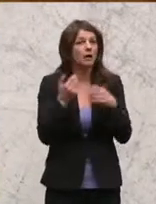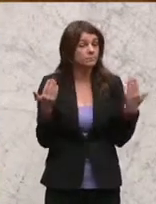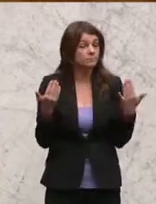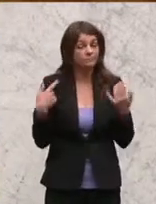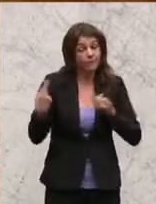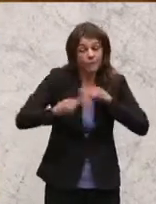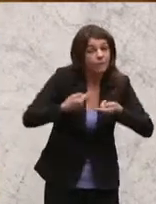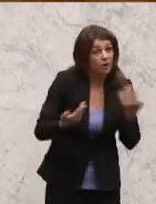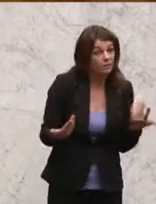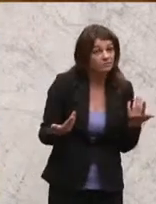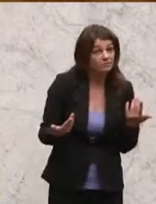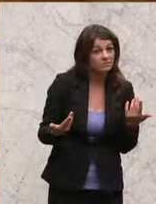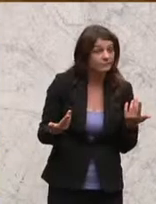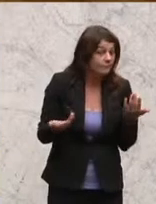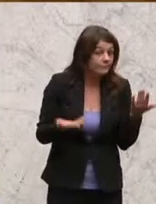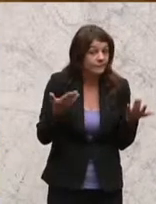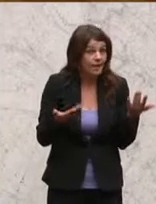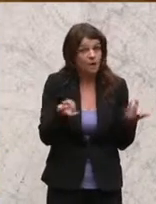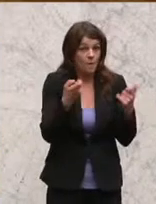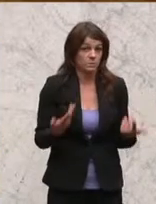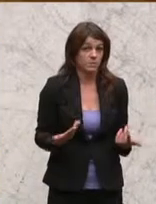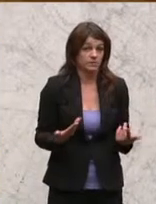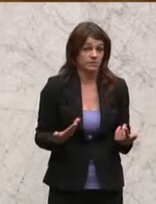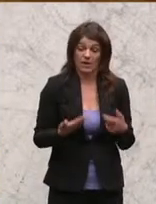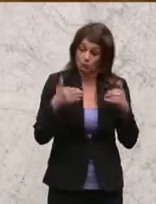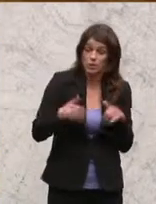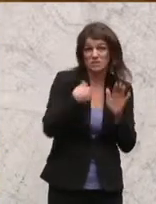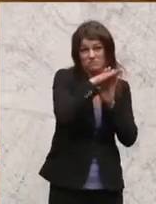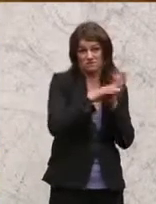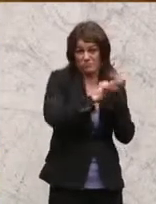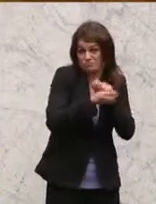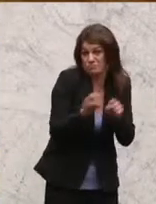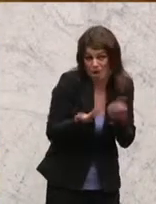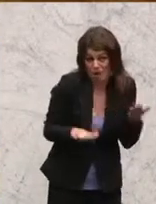Konsequenzen daraus allenfalls logistisch zu ziehen sind.